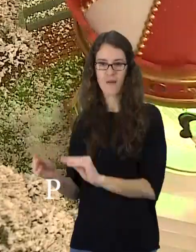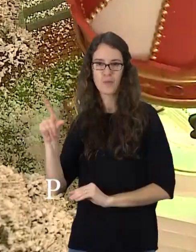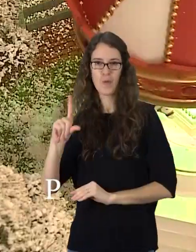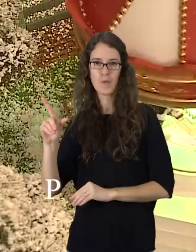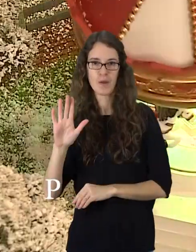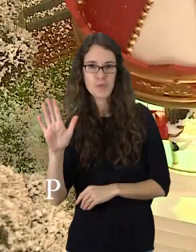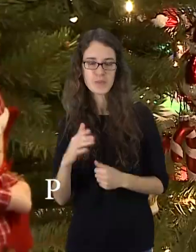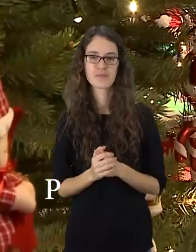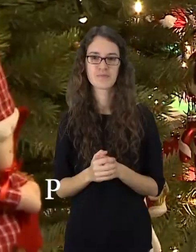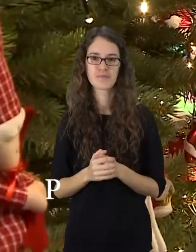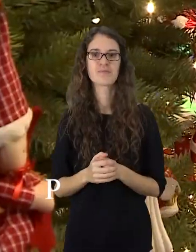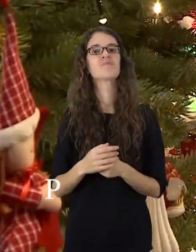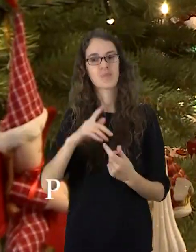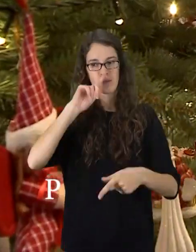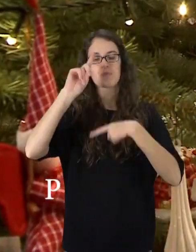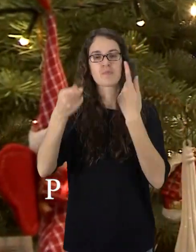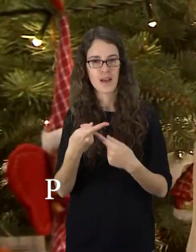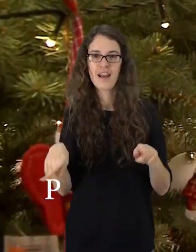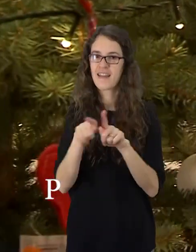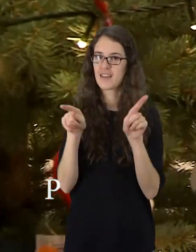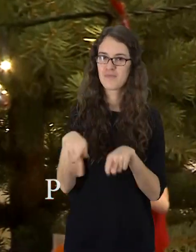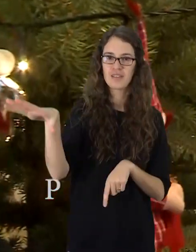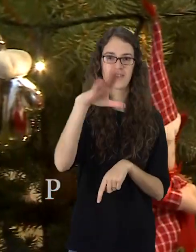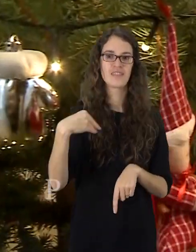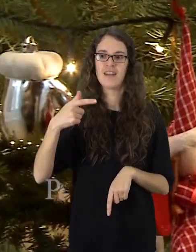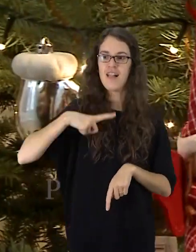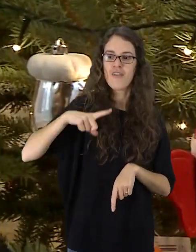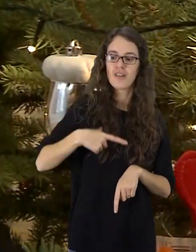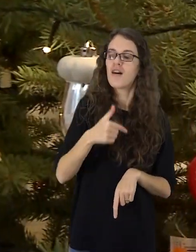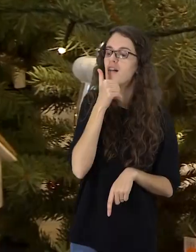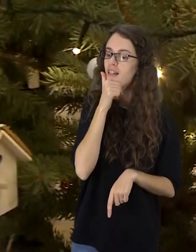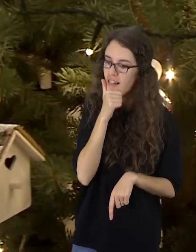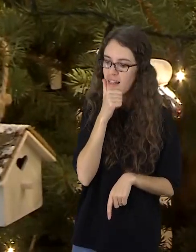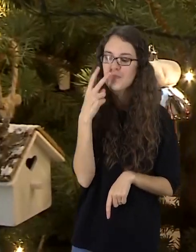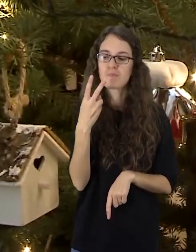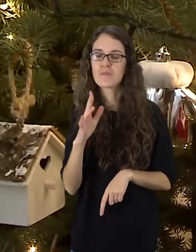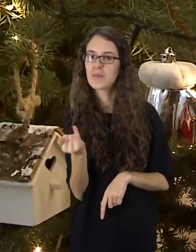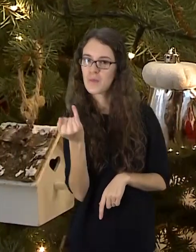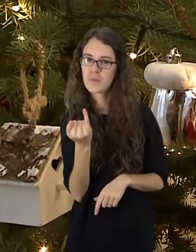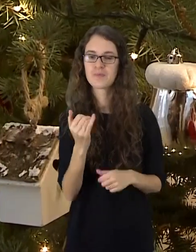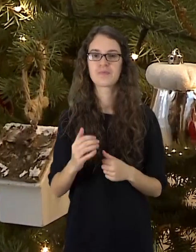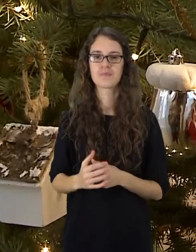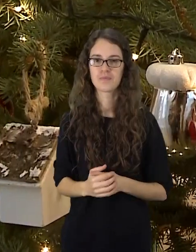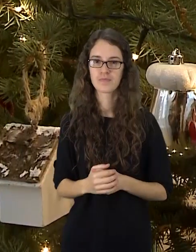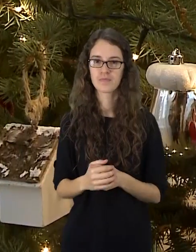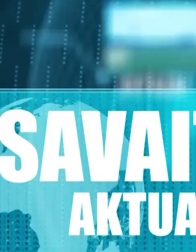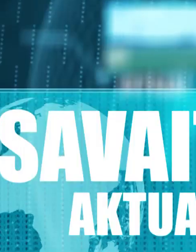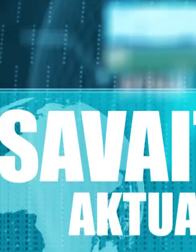perkelti į kiemą. Tad panašu, kad ir atinančiais metais šio šeimos namuose tikrai bus ką pamatyti.